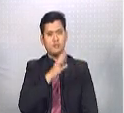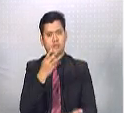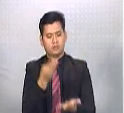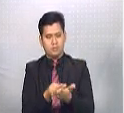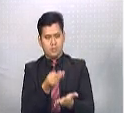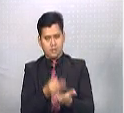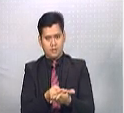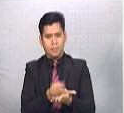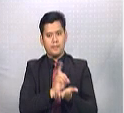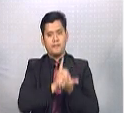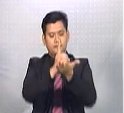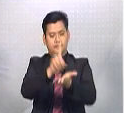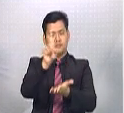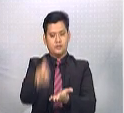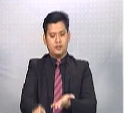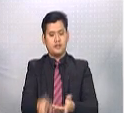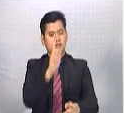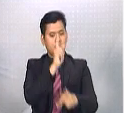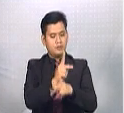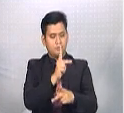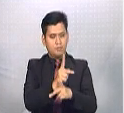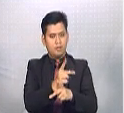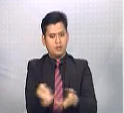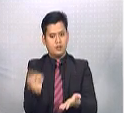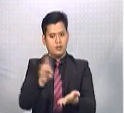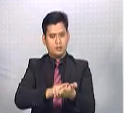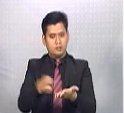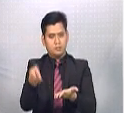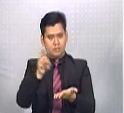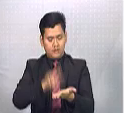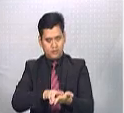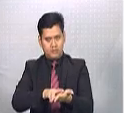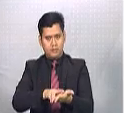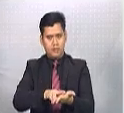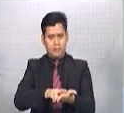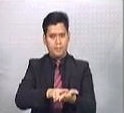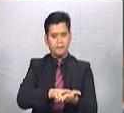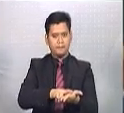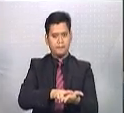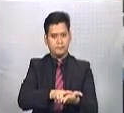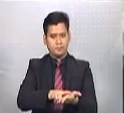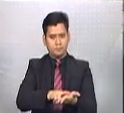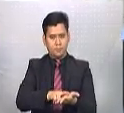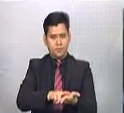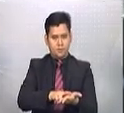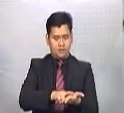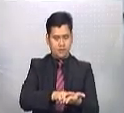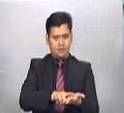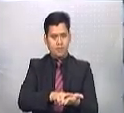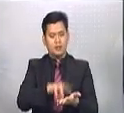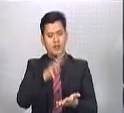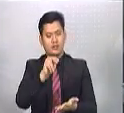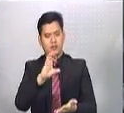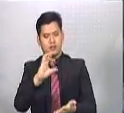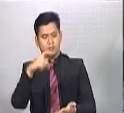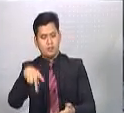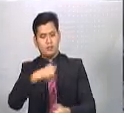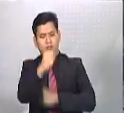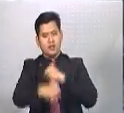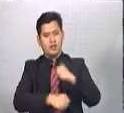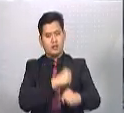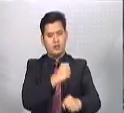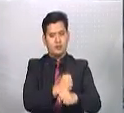menyimpan rekod transaksi sebagai bukti rujukan ketika mengisi borang nyata cukai pendapatan BNCP tahun taksiran